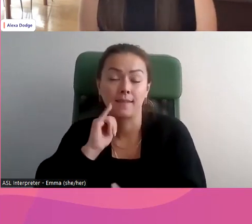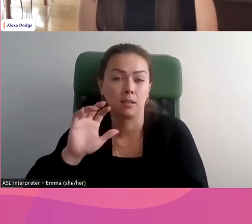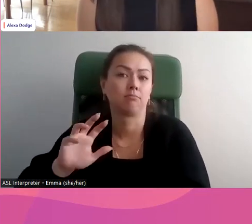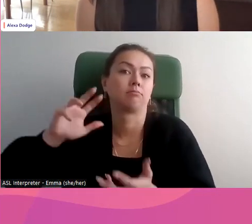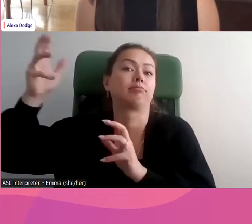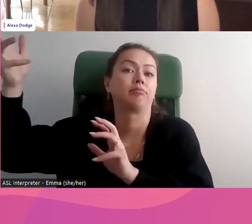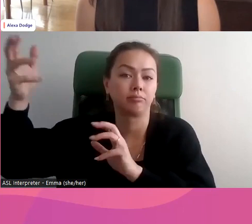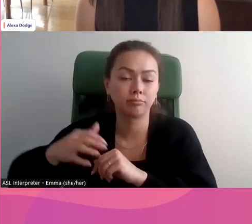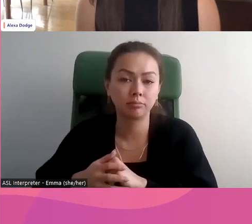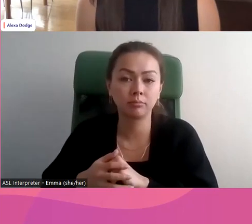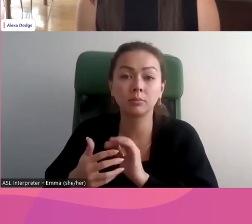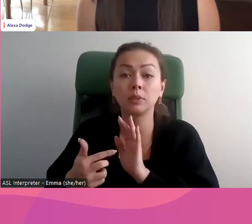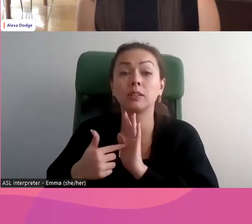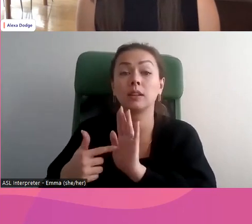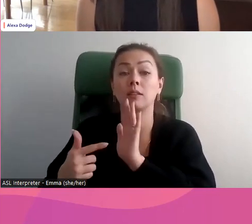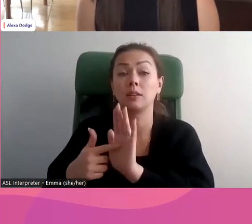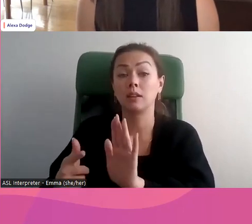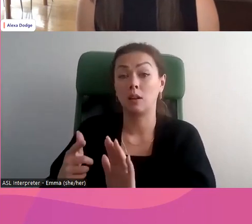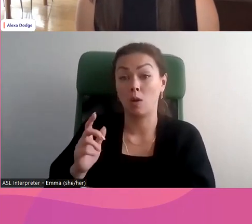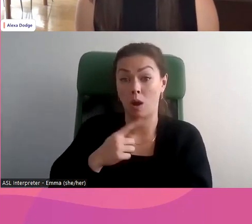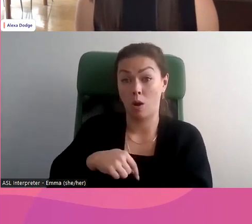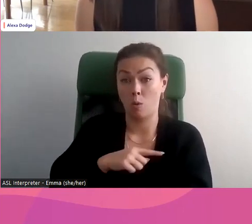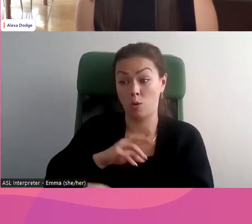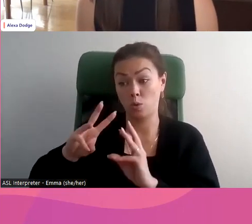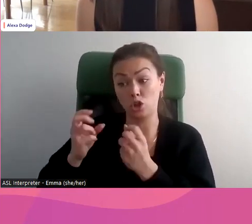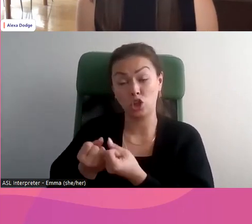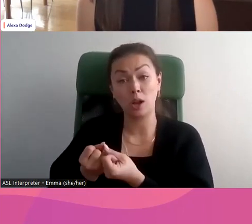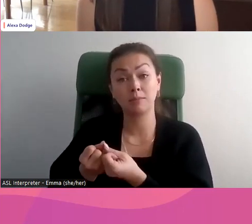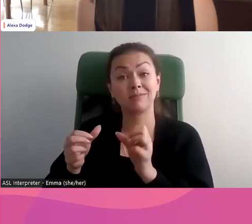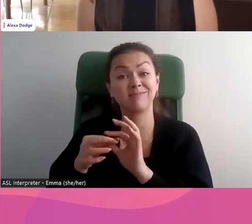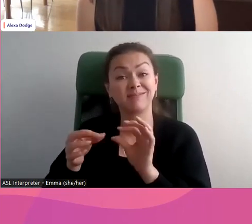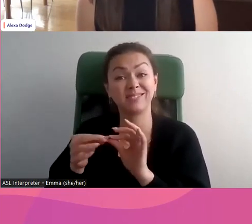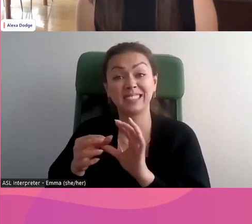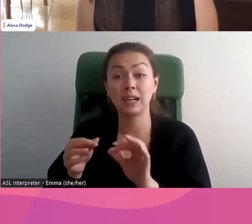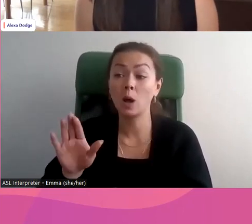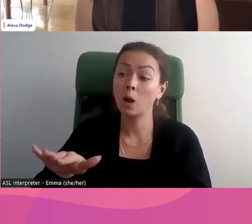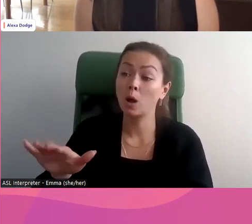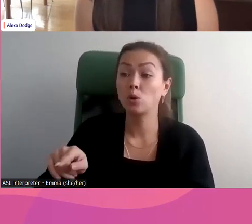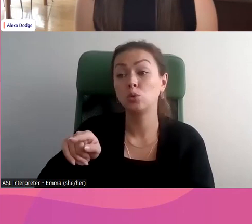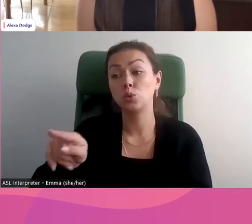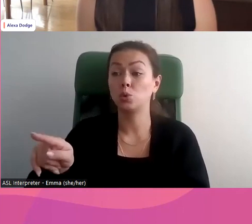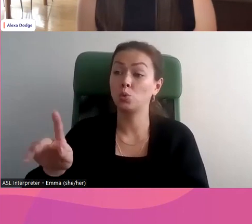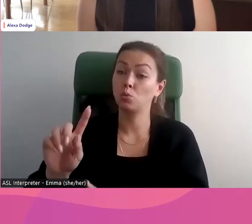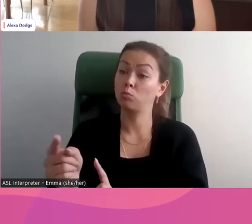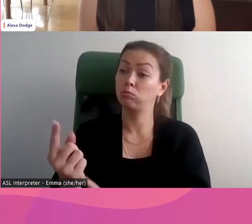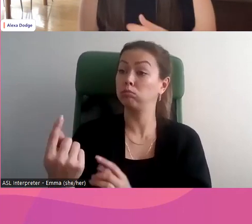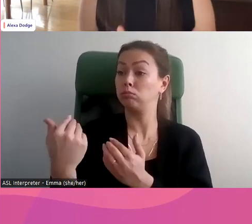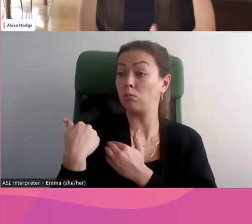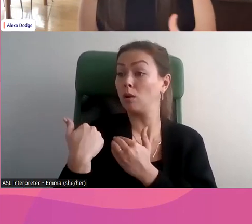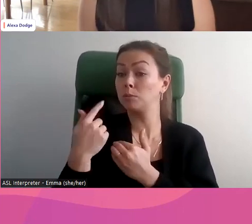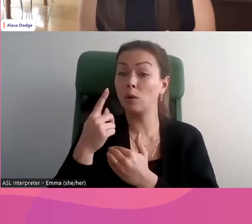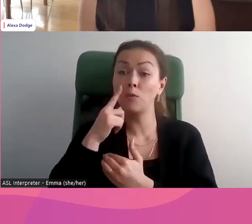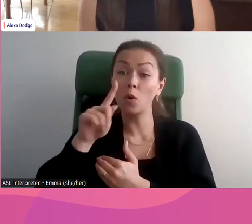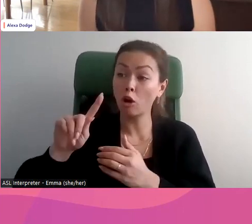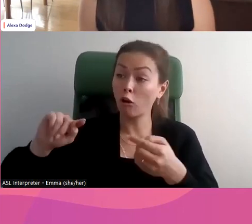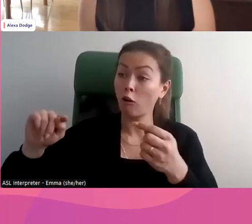nous évitons les écueils comme le fait de seulement parler des cibles de préjudice comme étant responsables de se maintenir en sécurité.